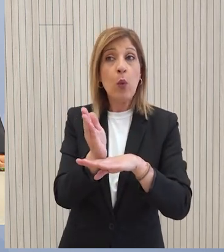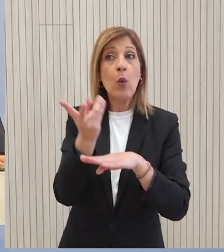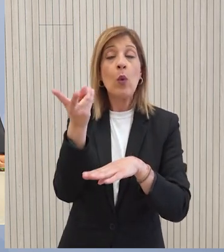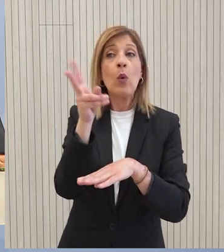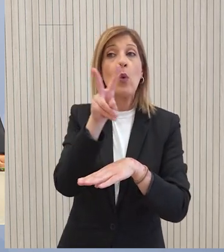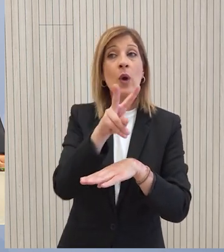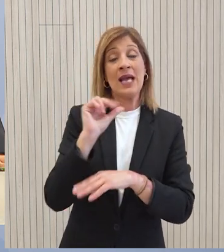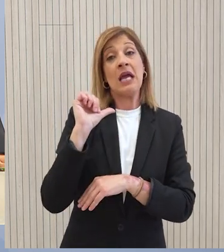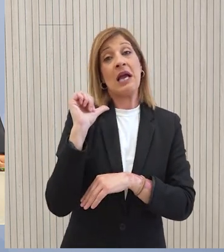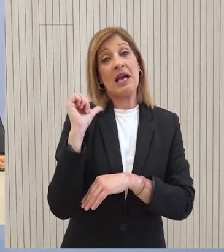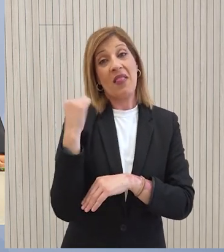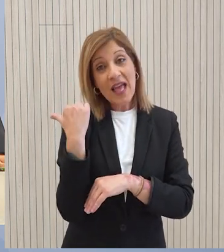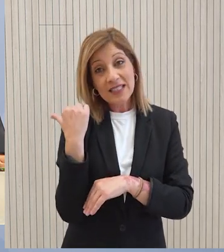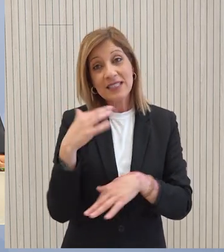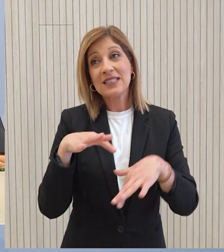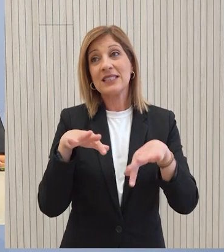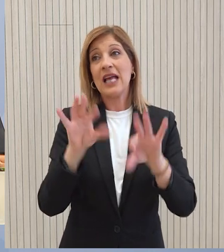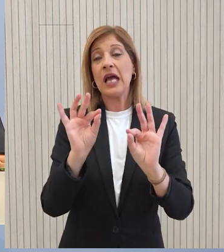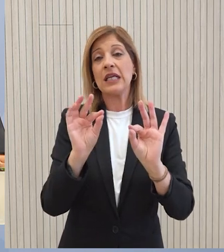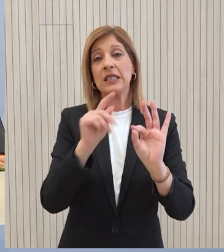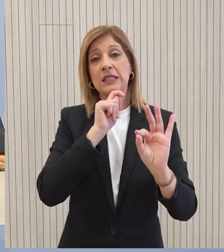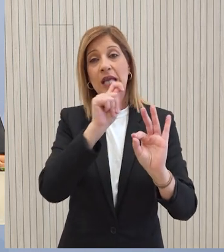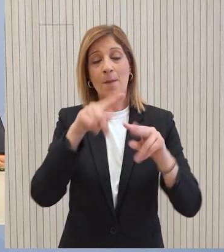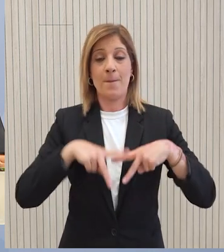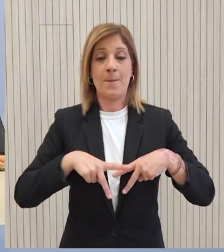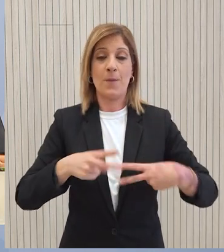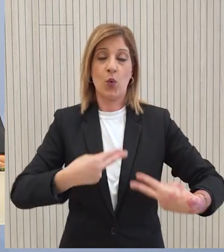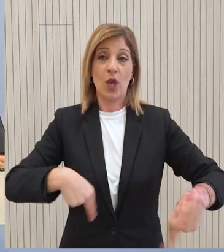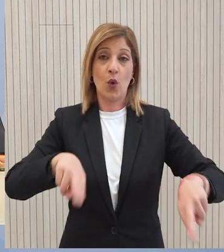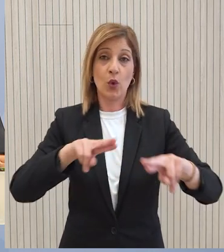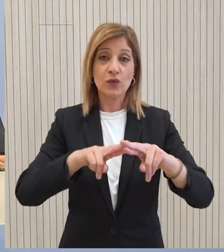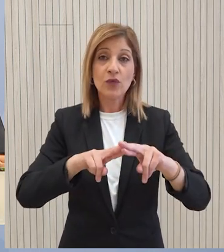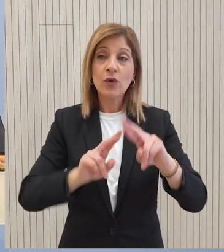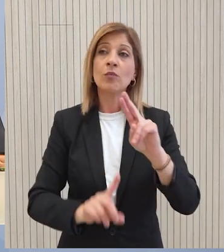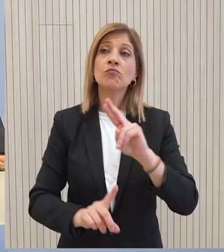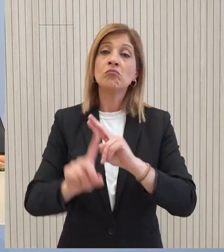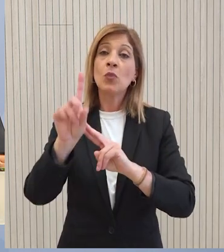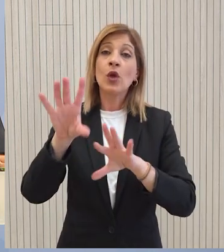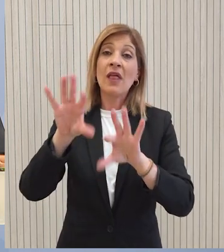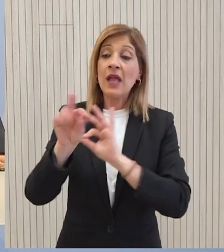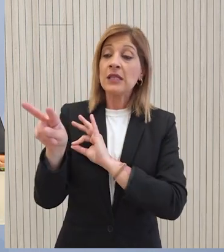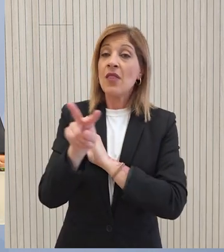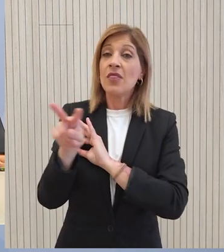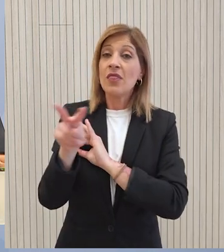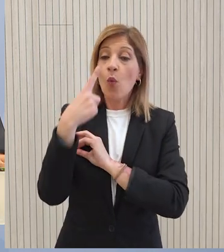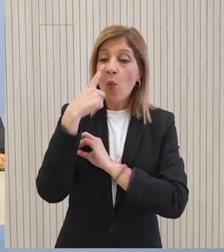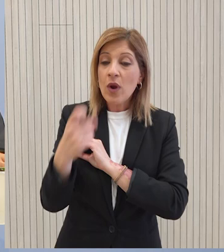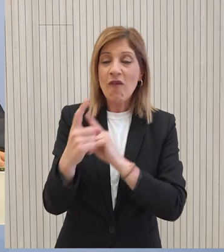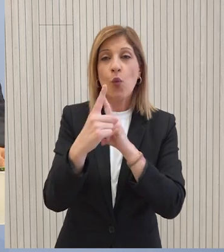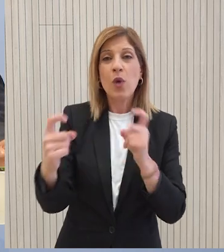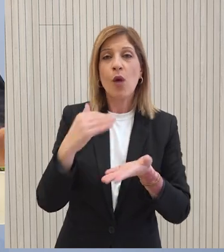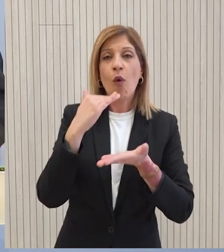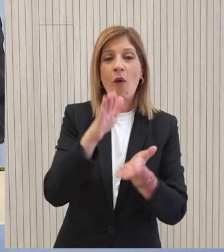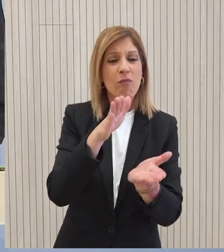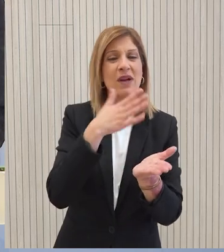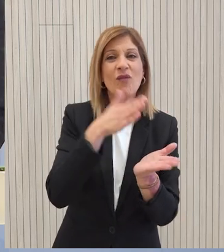Αντιλαμβάνεσαι ότι χθες έχει γίνει ο επίσημος διορισμός από το Υπουργικό Συμβουλίο, θα πρέπει να αναλάβουν επίσημα, να δουν και οι ίδιοι το υλικό που θα έχουν στην διάθεσή τους για